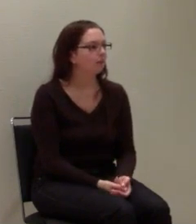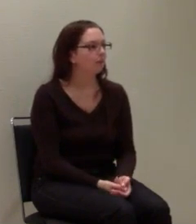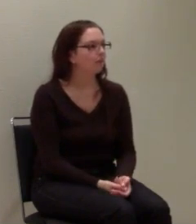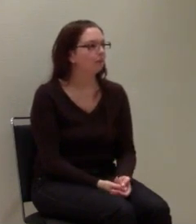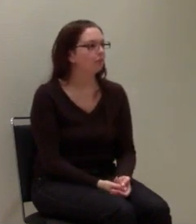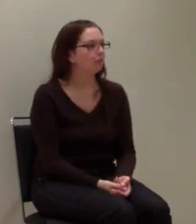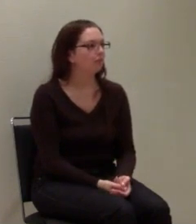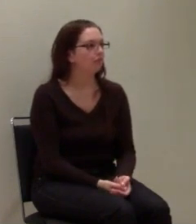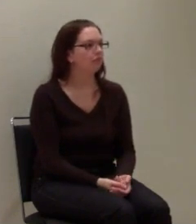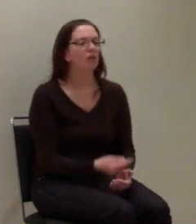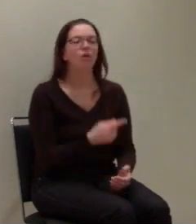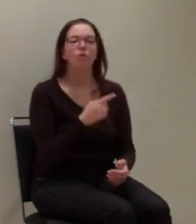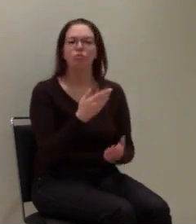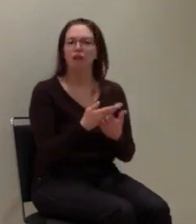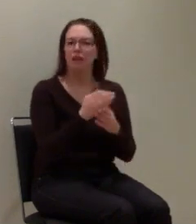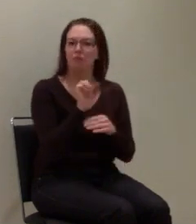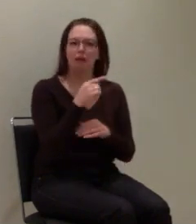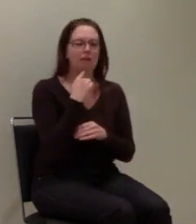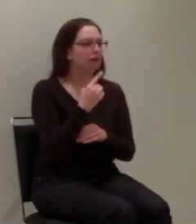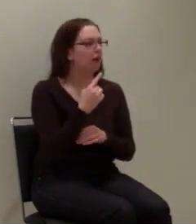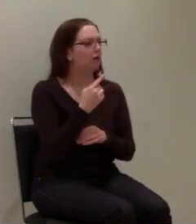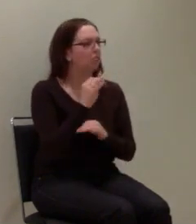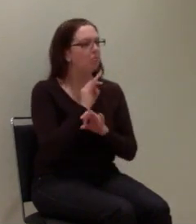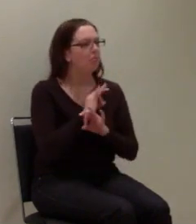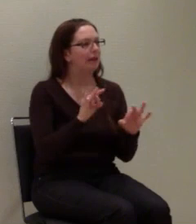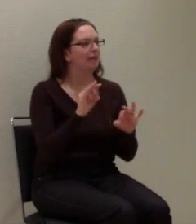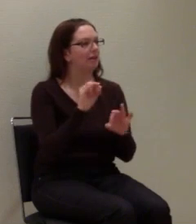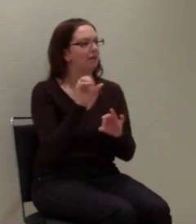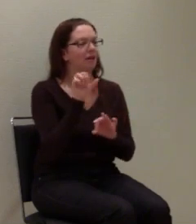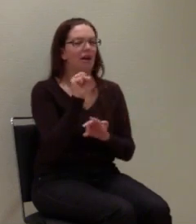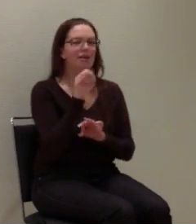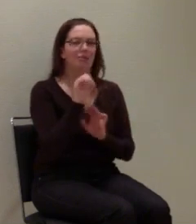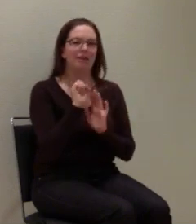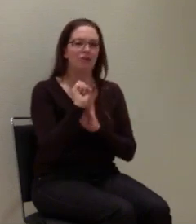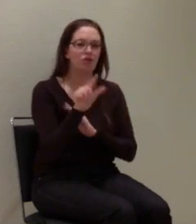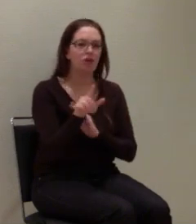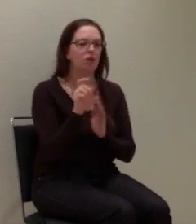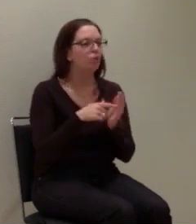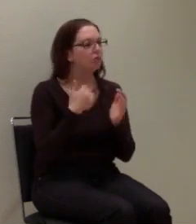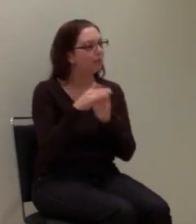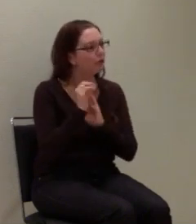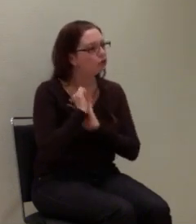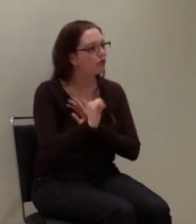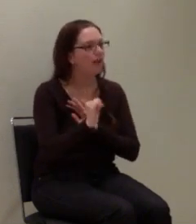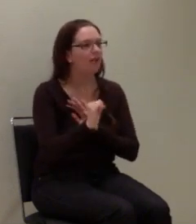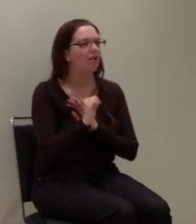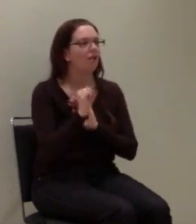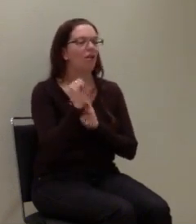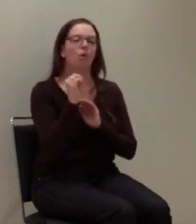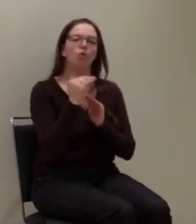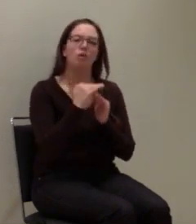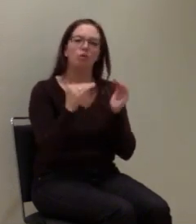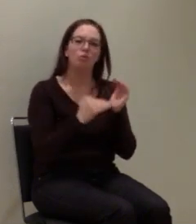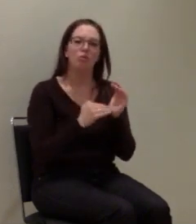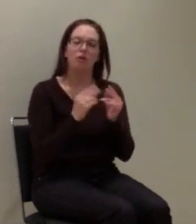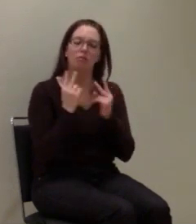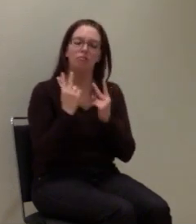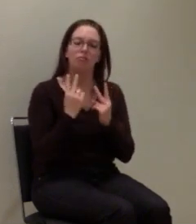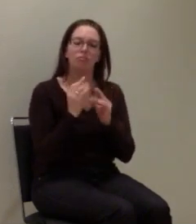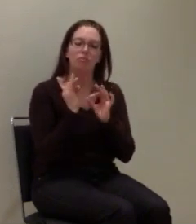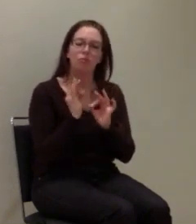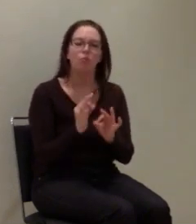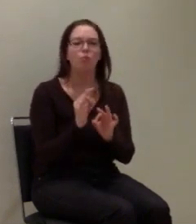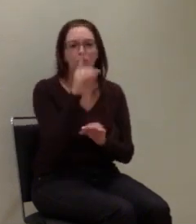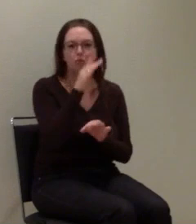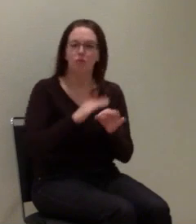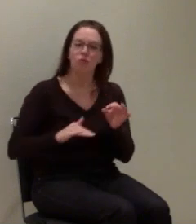Also kann man doch daraus irgendwie sagen oder daraus irgendwie schließen, dass dieses SMS-System natürlich sehr, sehr wichtig in Deutschland ist,